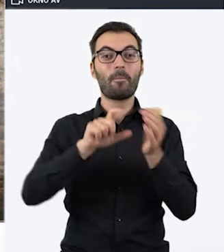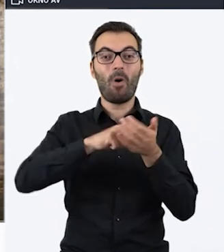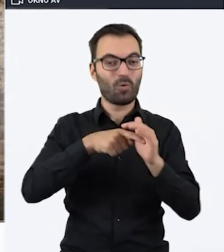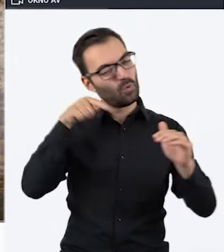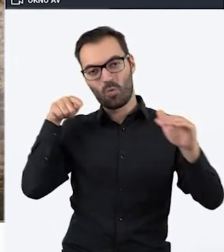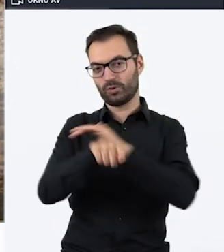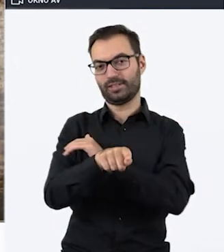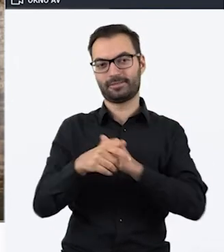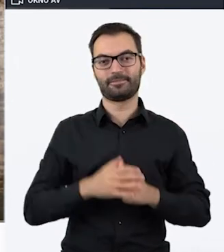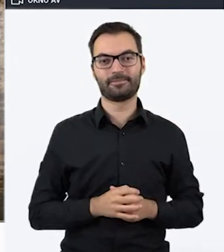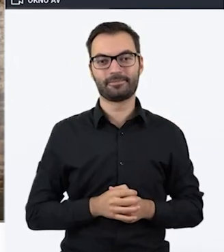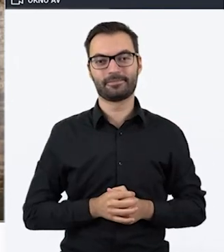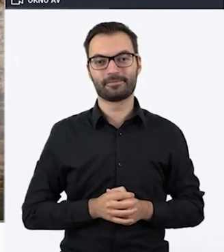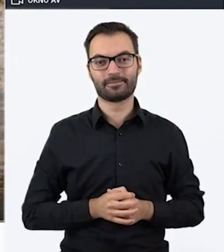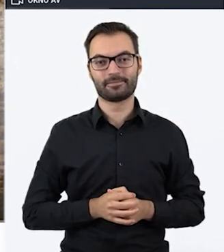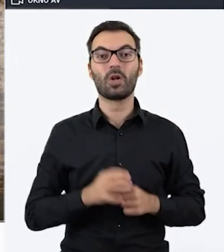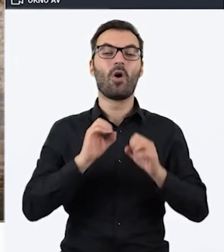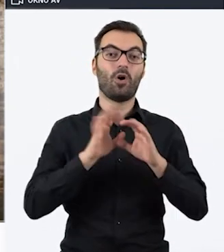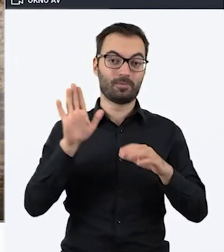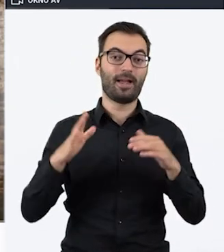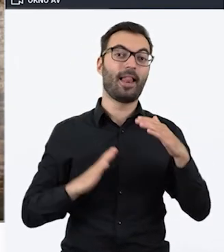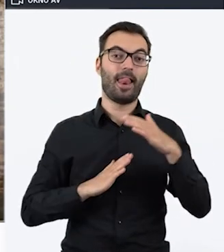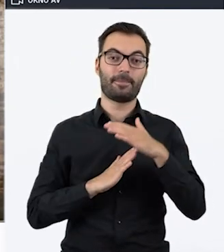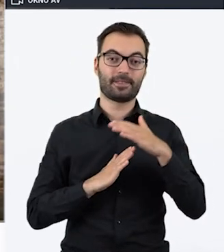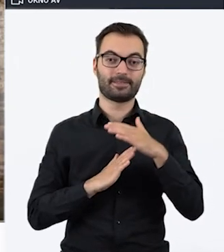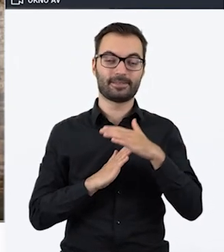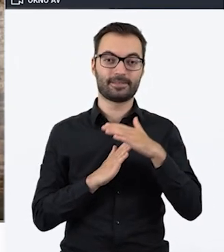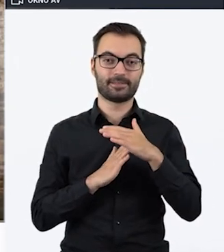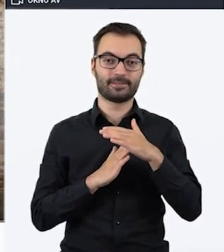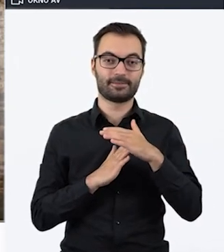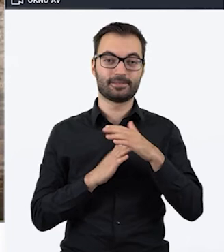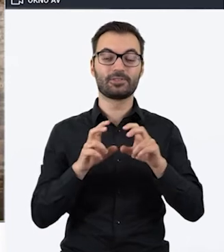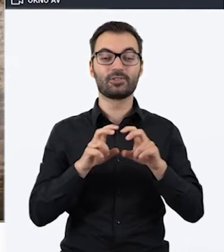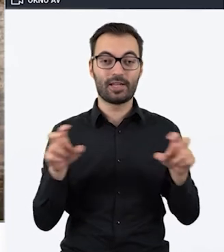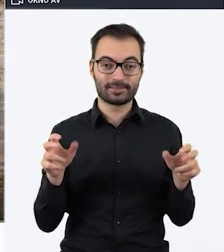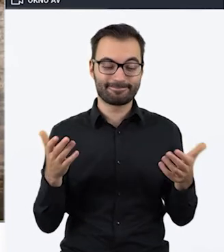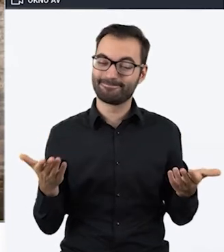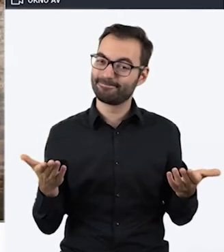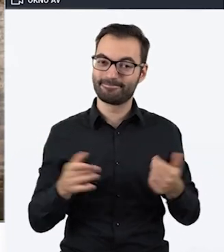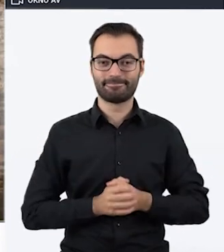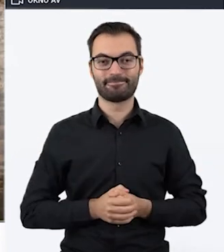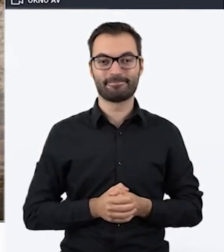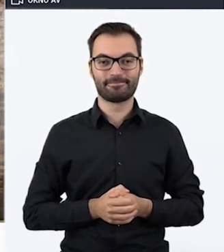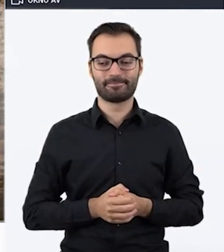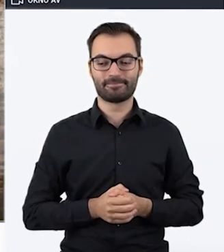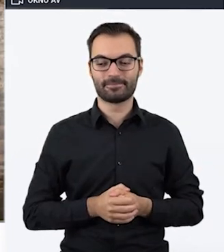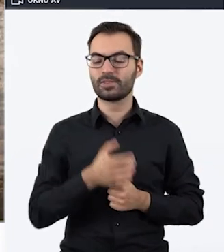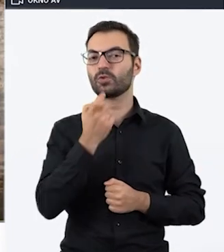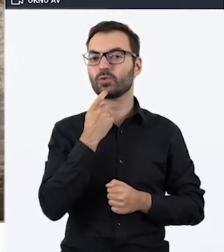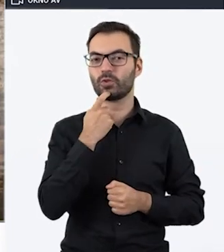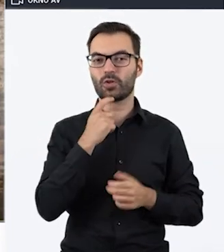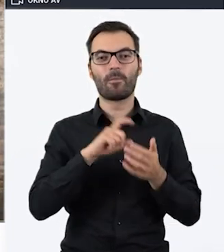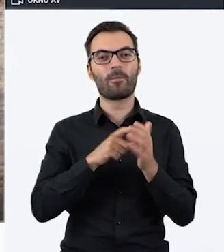się z pokoju. No i oczywiście uczestnicy są ograniczeni czasem. Tym